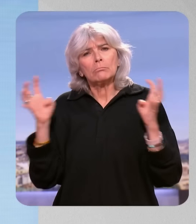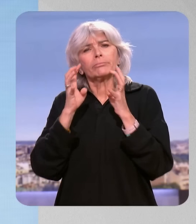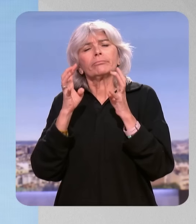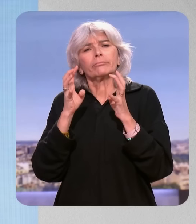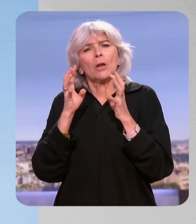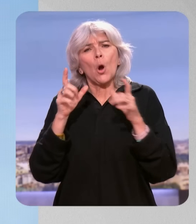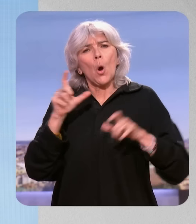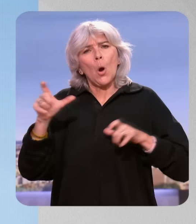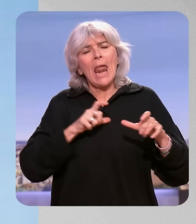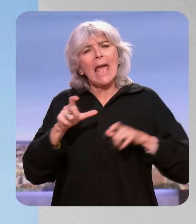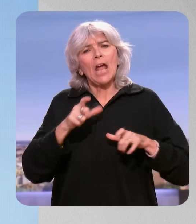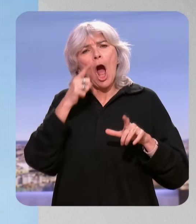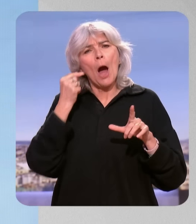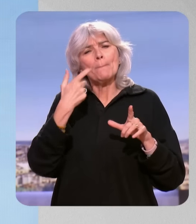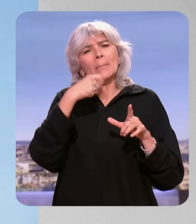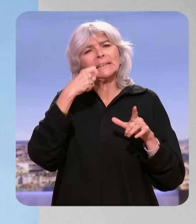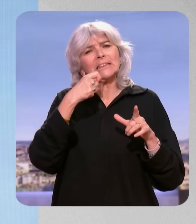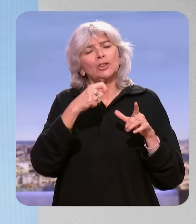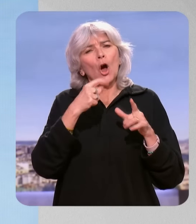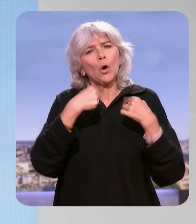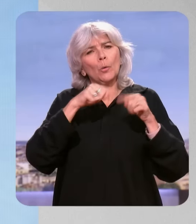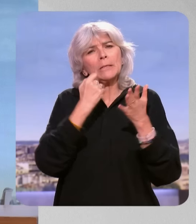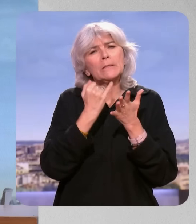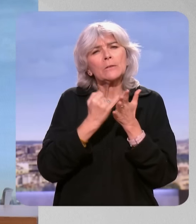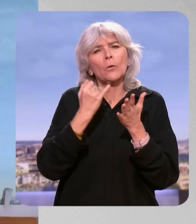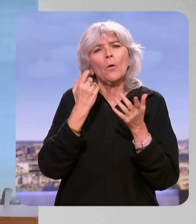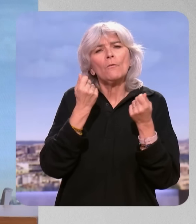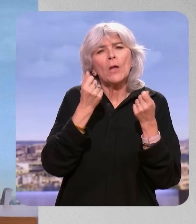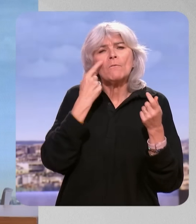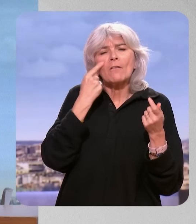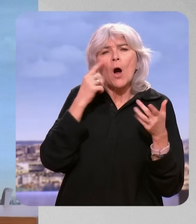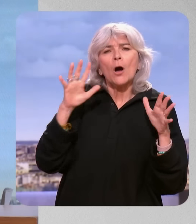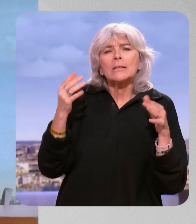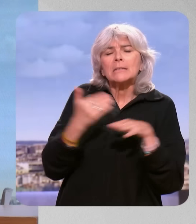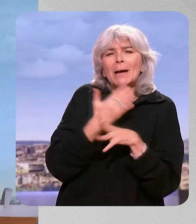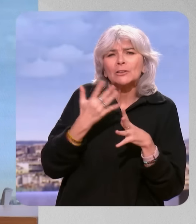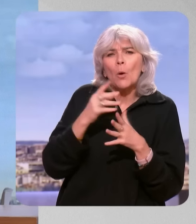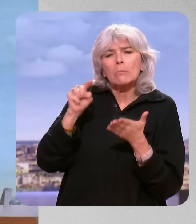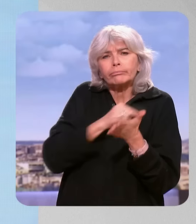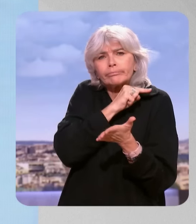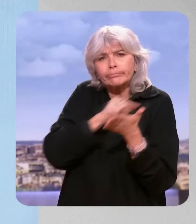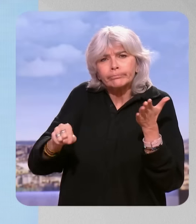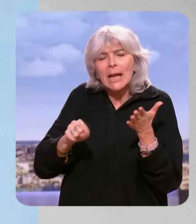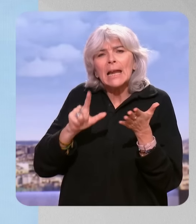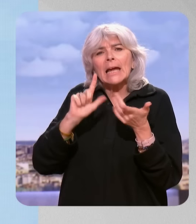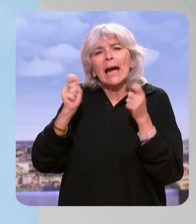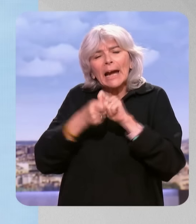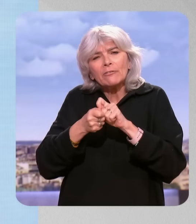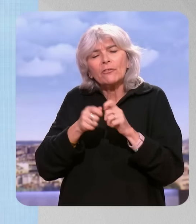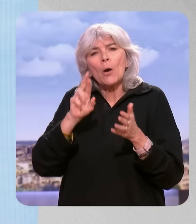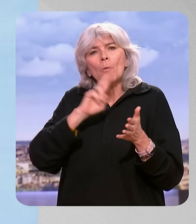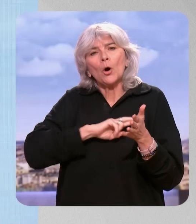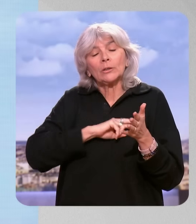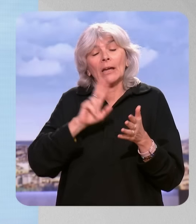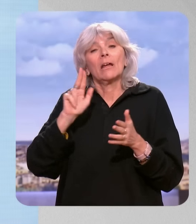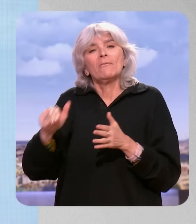collègue Éric Coquerel, qui préside la Commission des Finances, pour savoir quel est l'avenir pour les retraites et si on doit abroger cette fameuse réforme. Dans 10 jours, il y un vote,